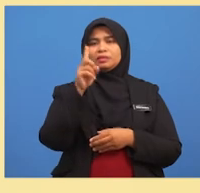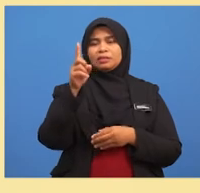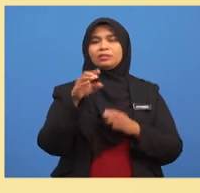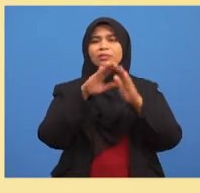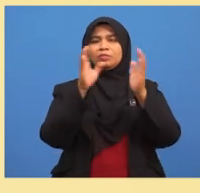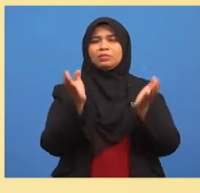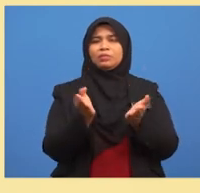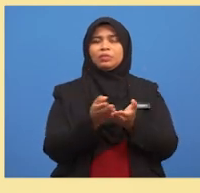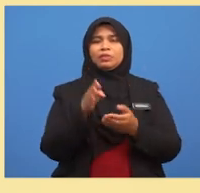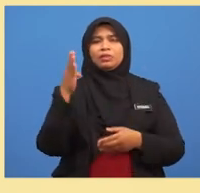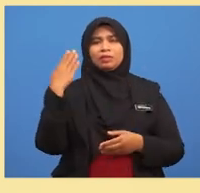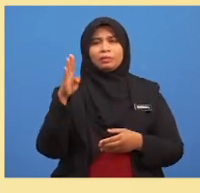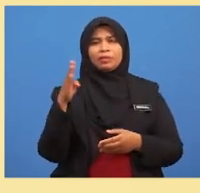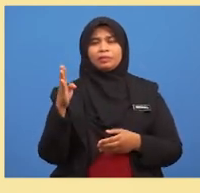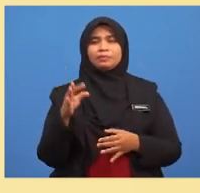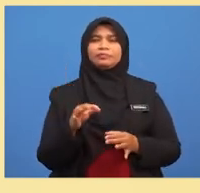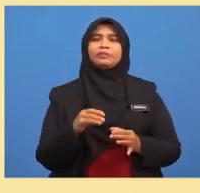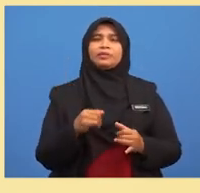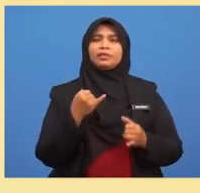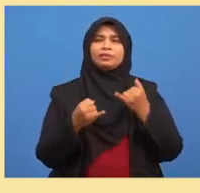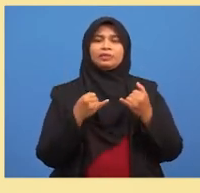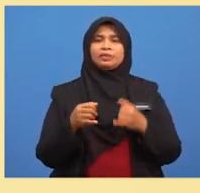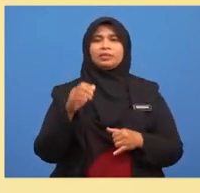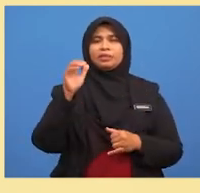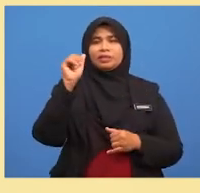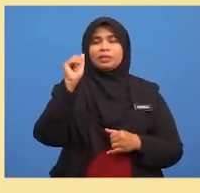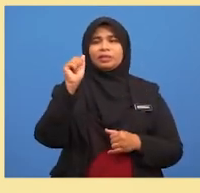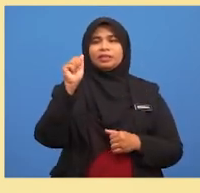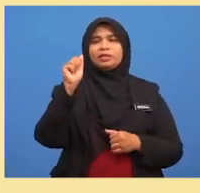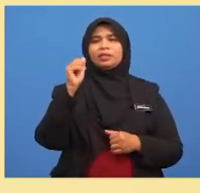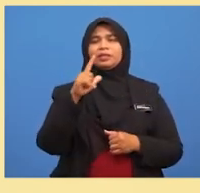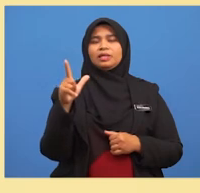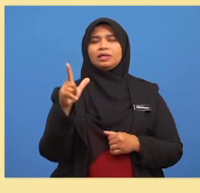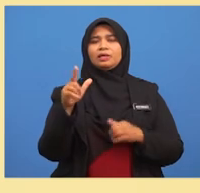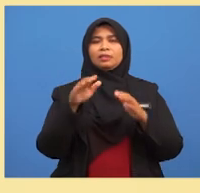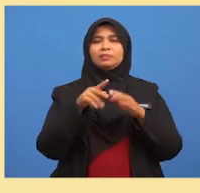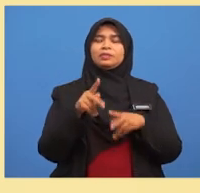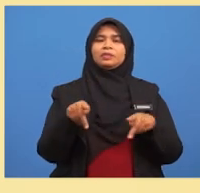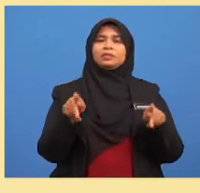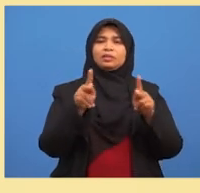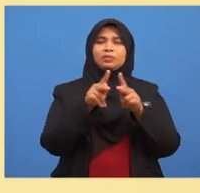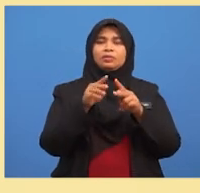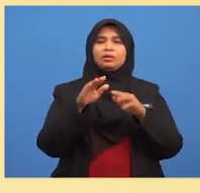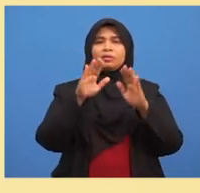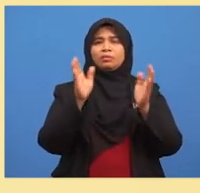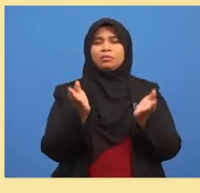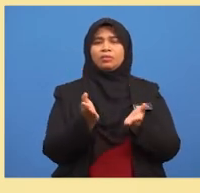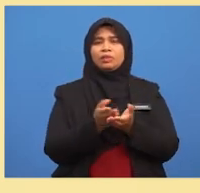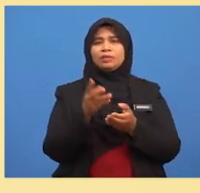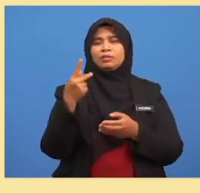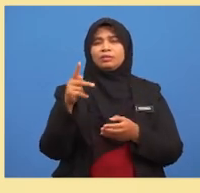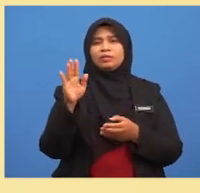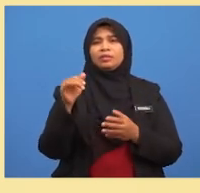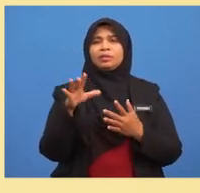Jika A ialah peristiwa bola kuning yang terpilih